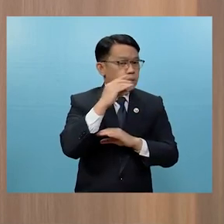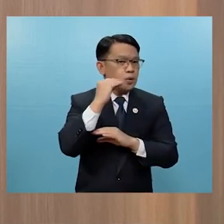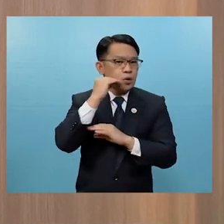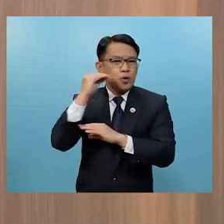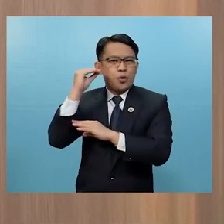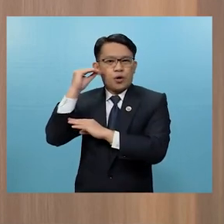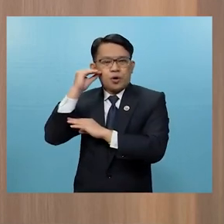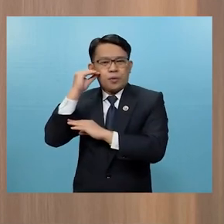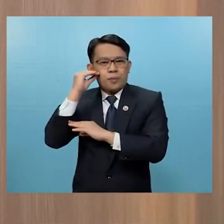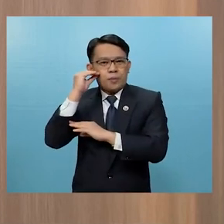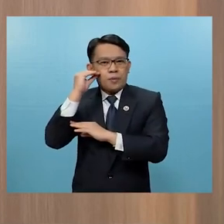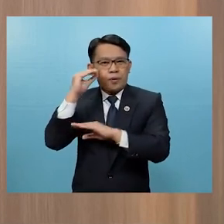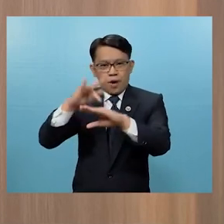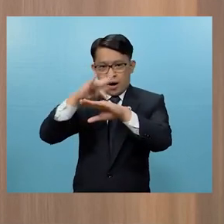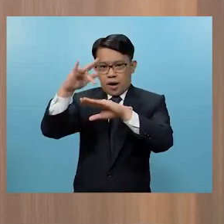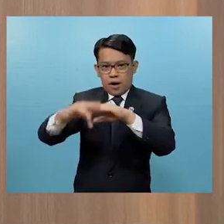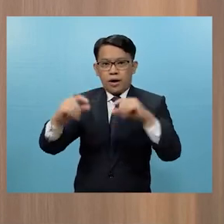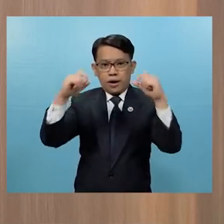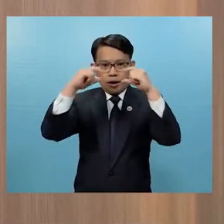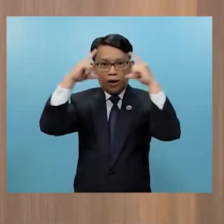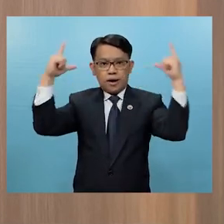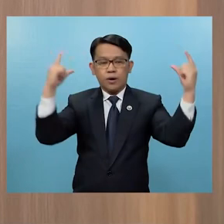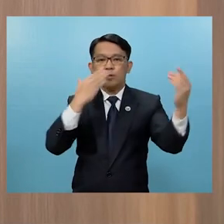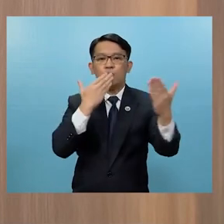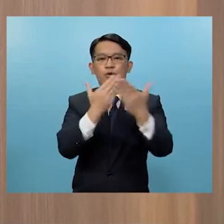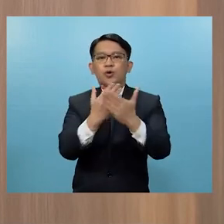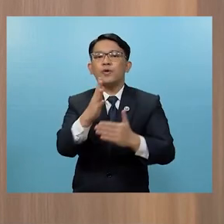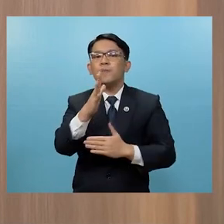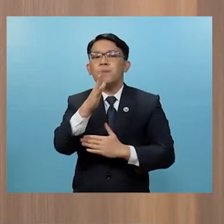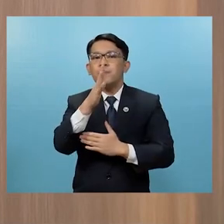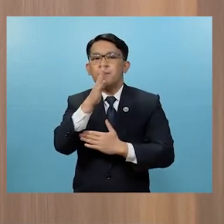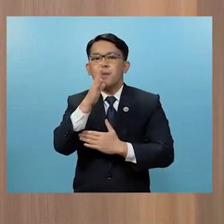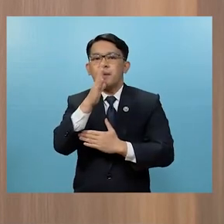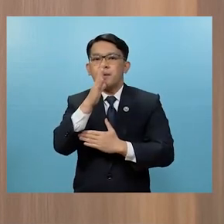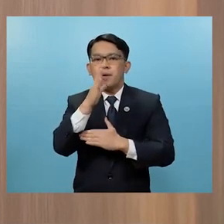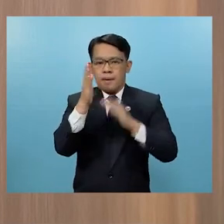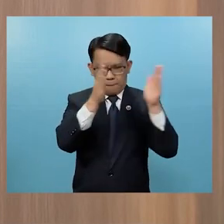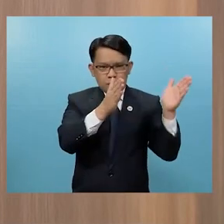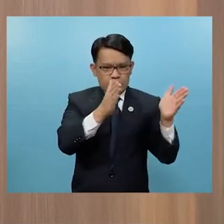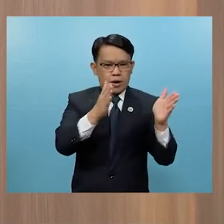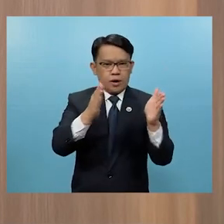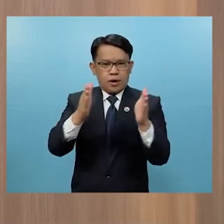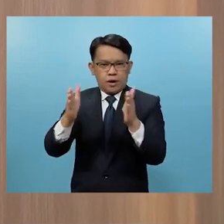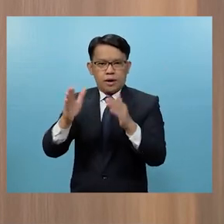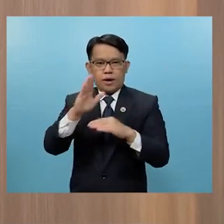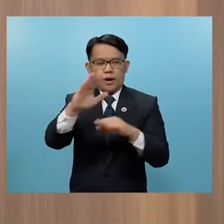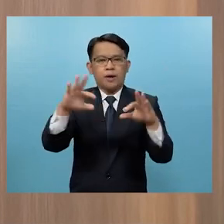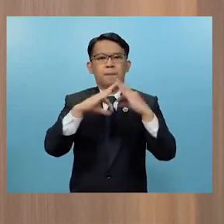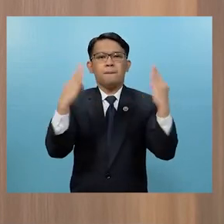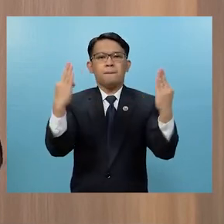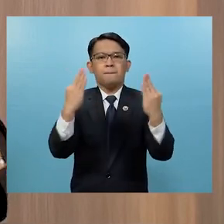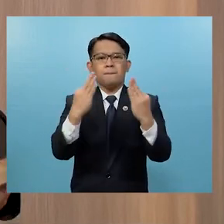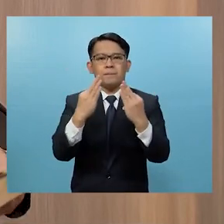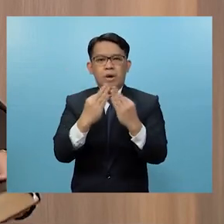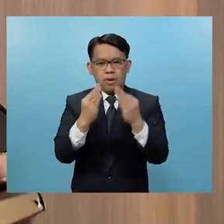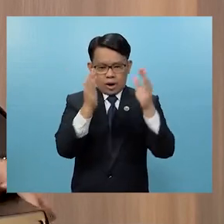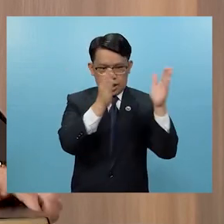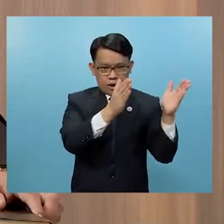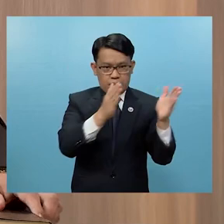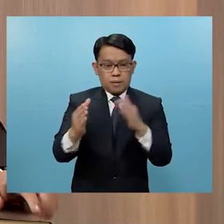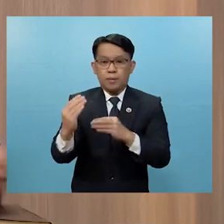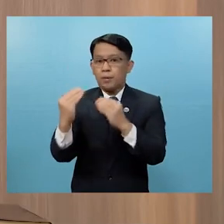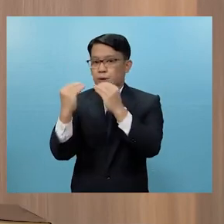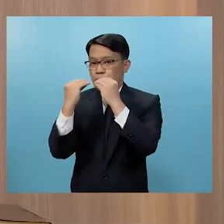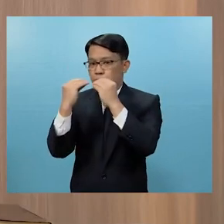kaya maagang gumigising ang mabuting ina para mag-asikaso sa kanyang sambahayan inihahanda niya ang